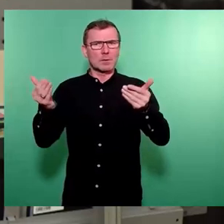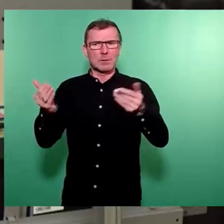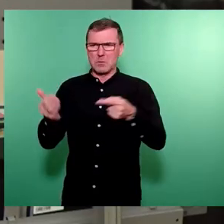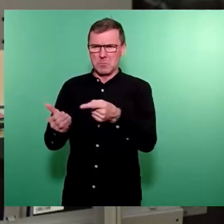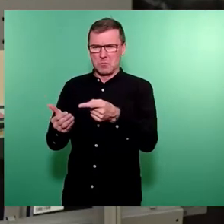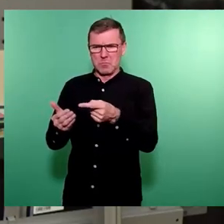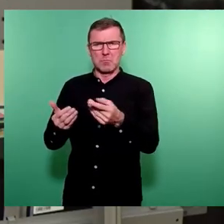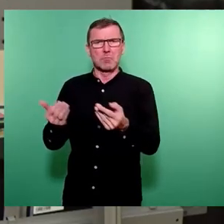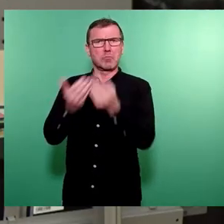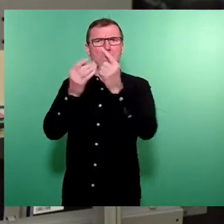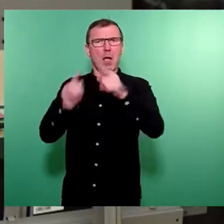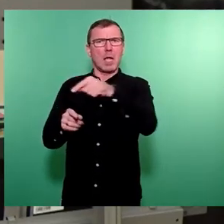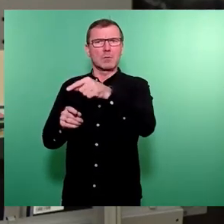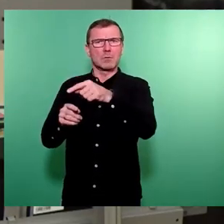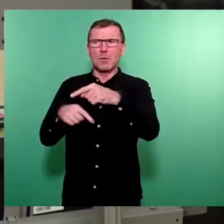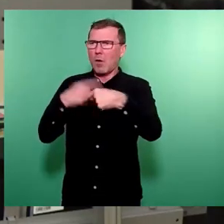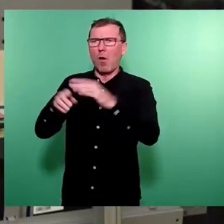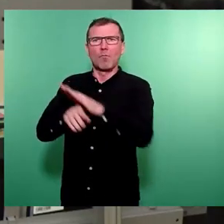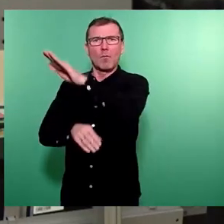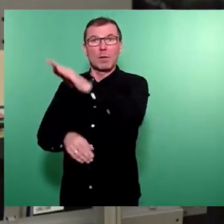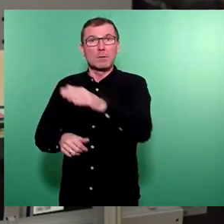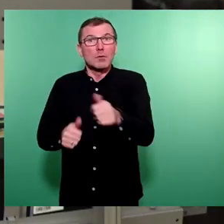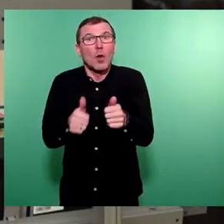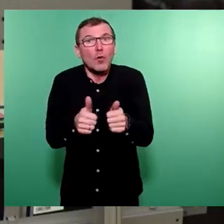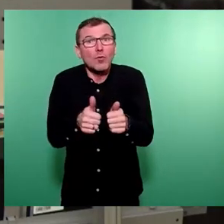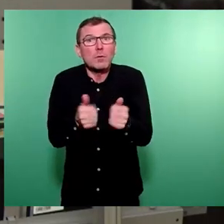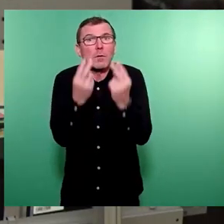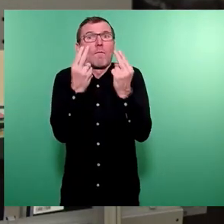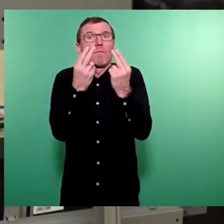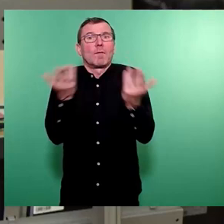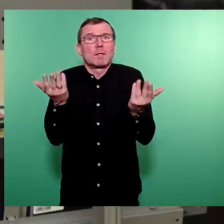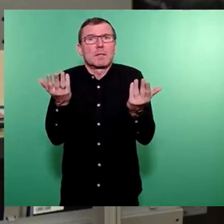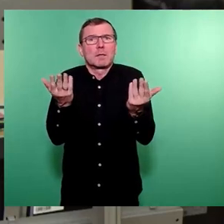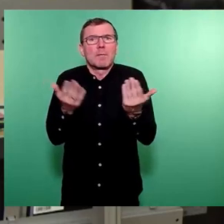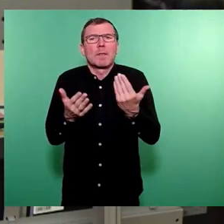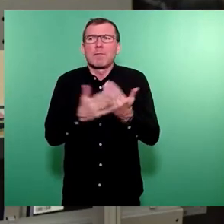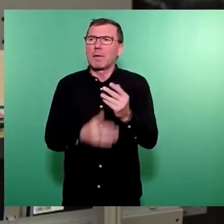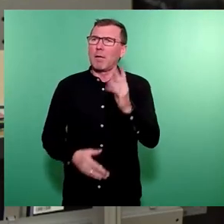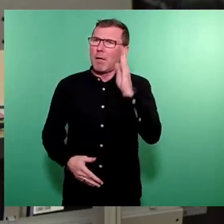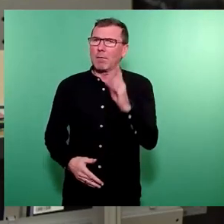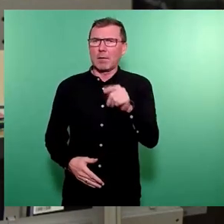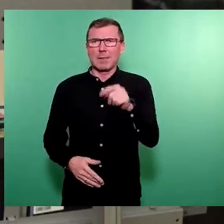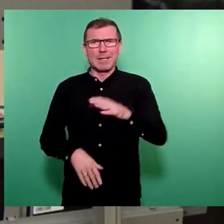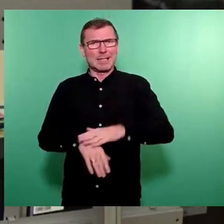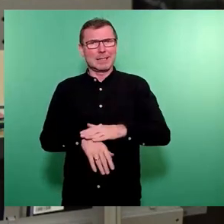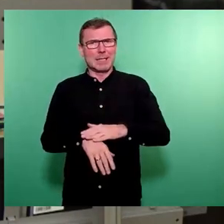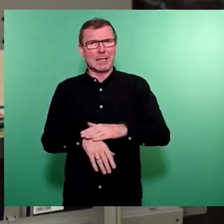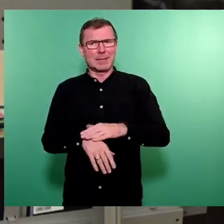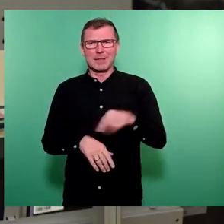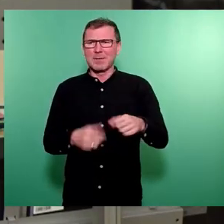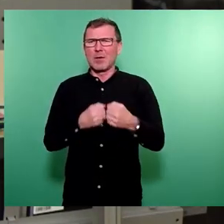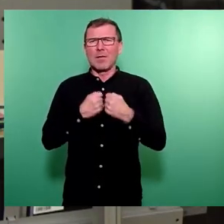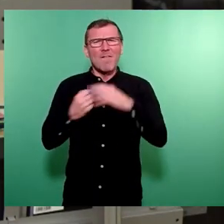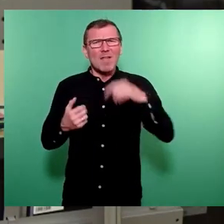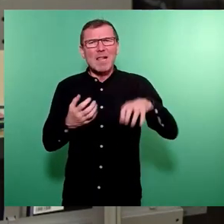erscheint. Und das ist gut und das ist auch wichtig, weil gerade in dieser Zeit multipler Krisen ist, glaube ich,